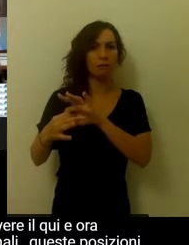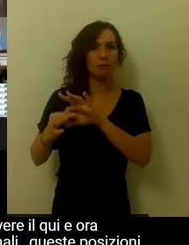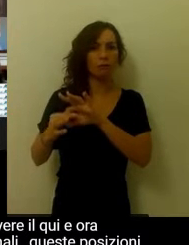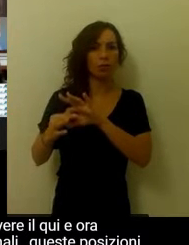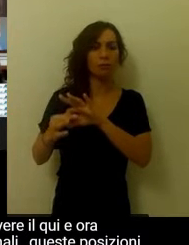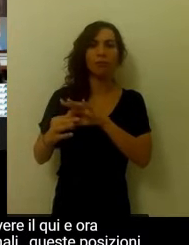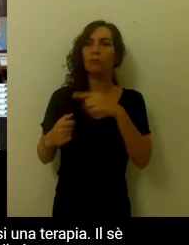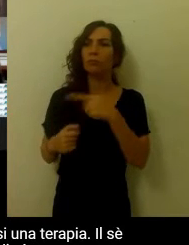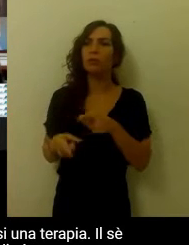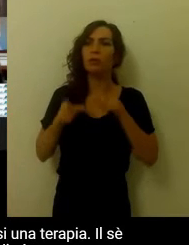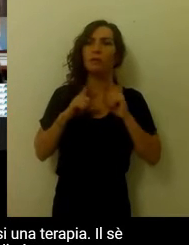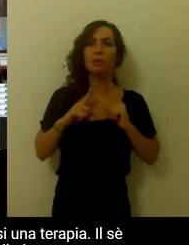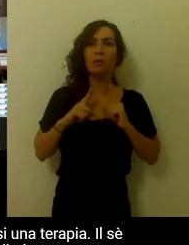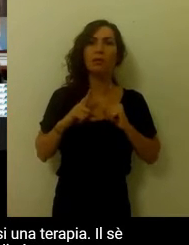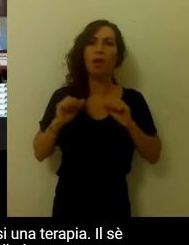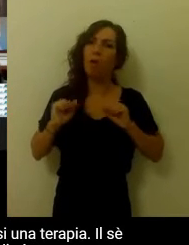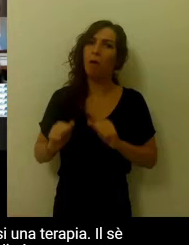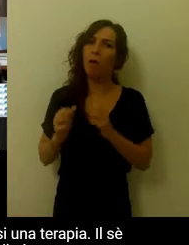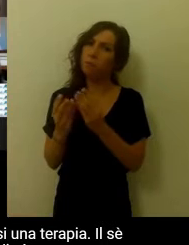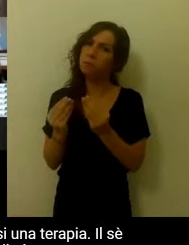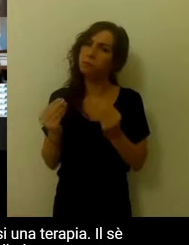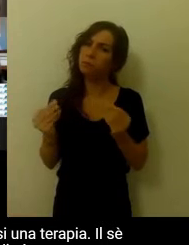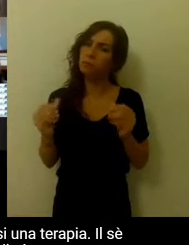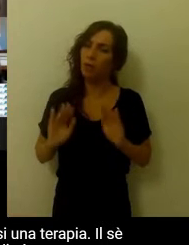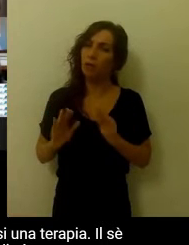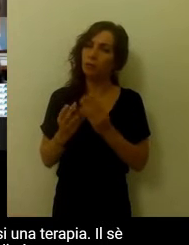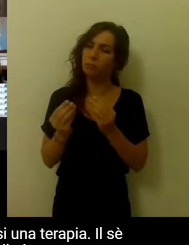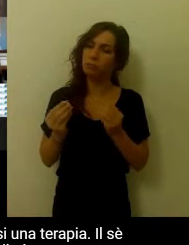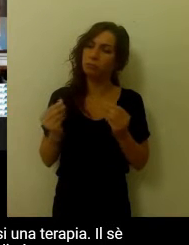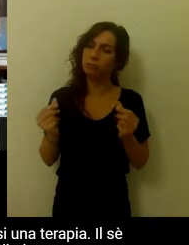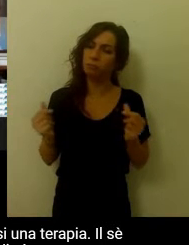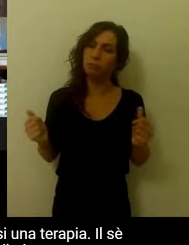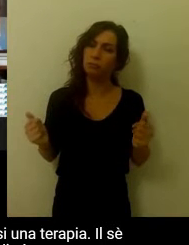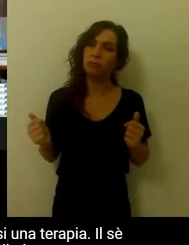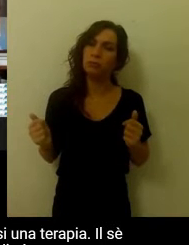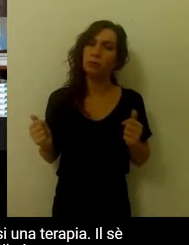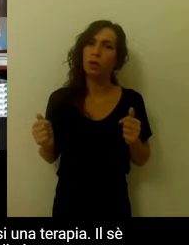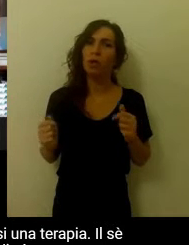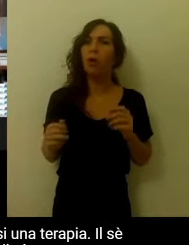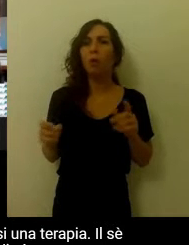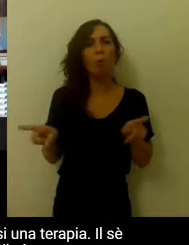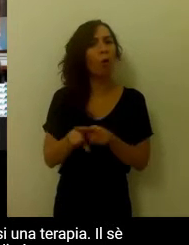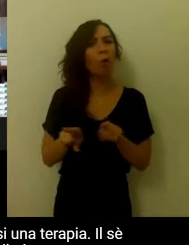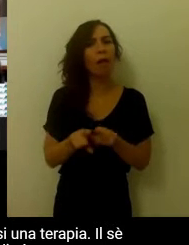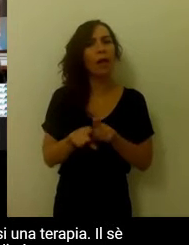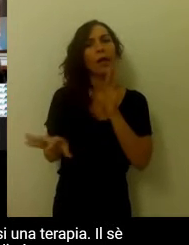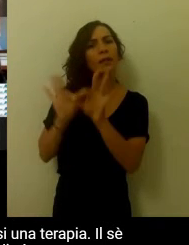posizioni difensive possono un po' alla volta dissolversi. Diventa quasi una terapia.